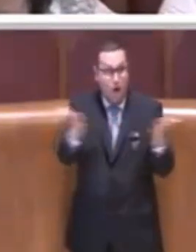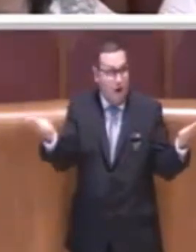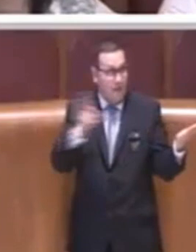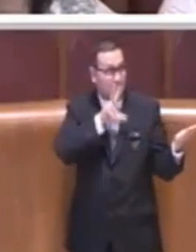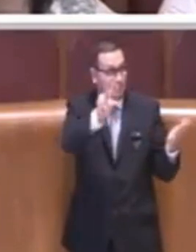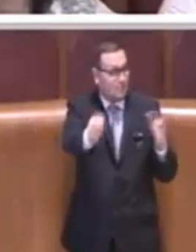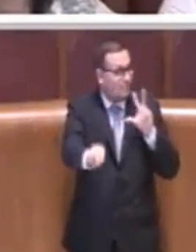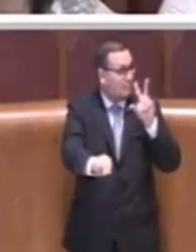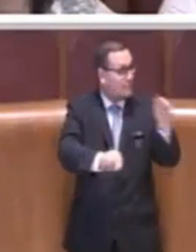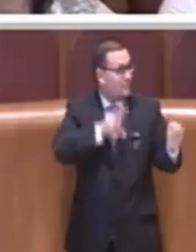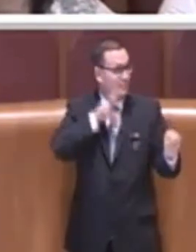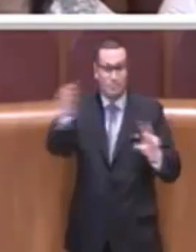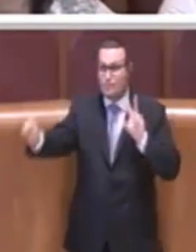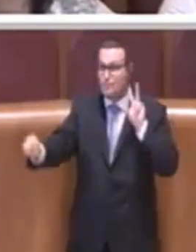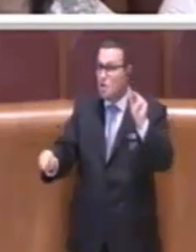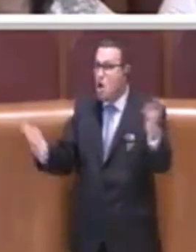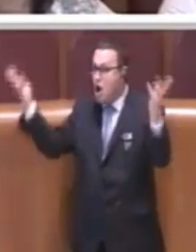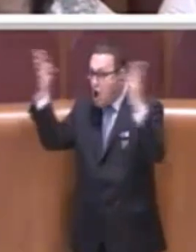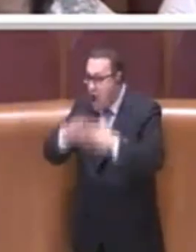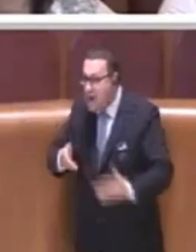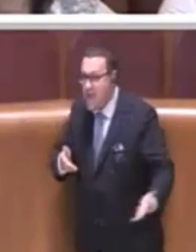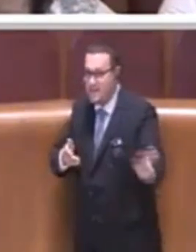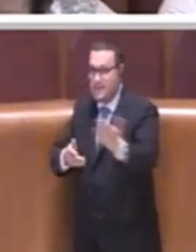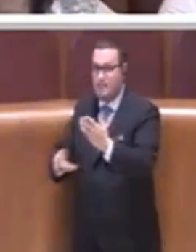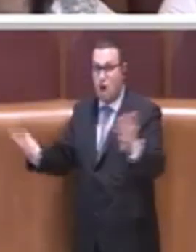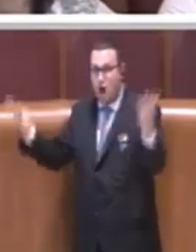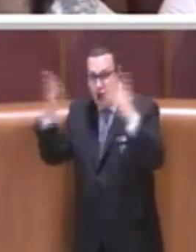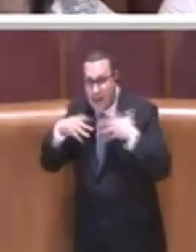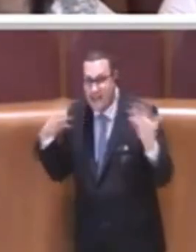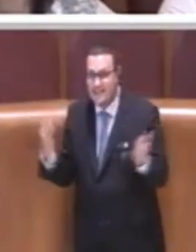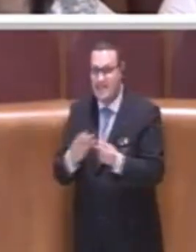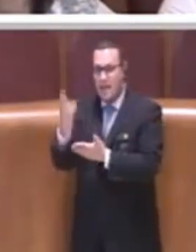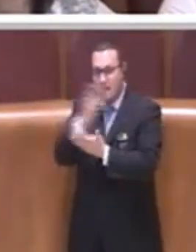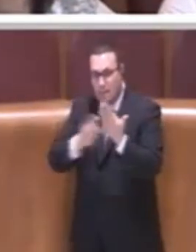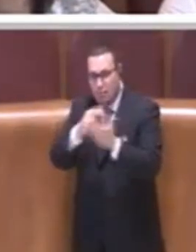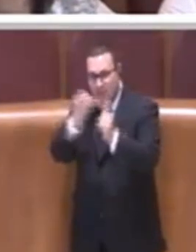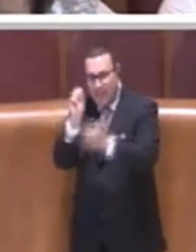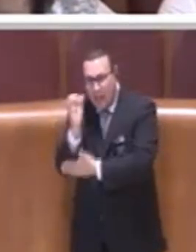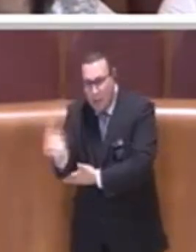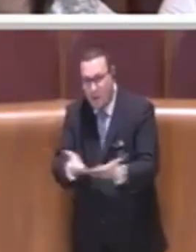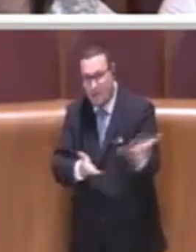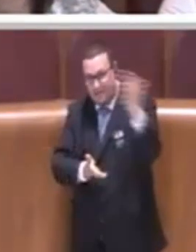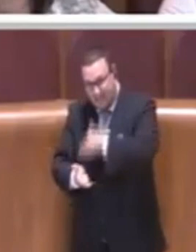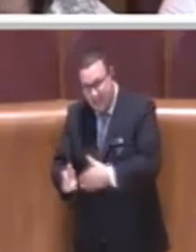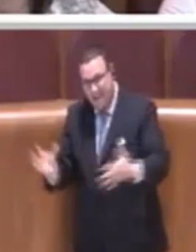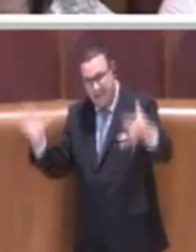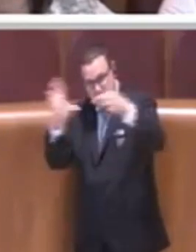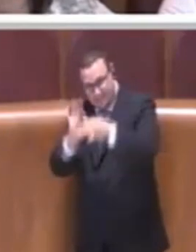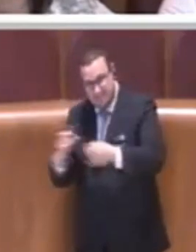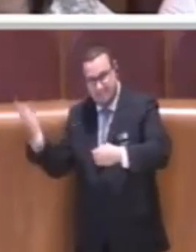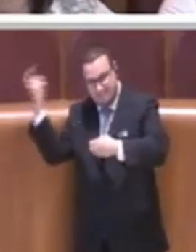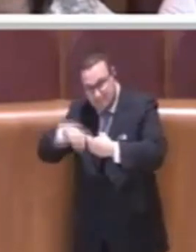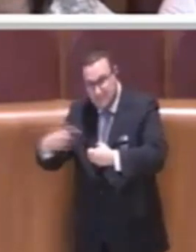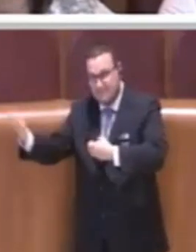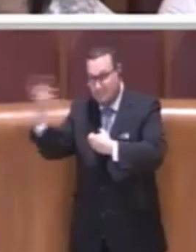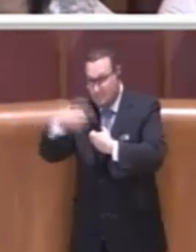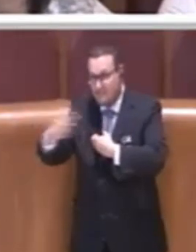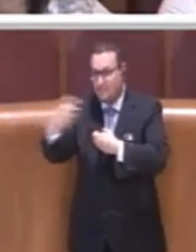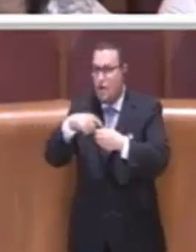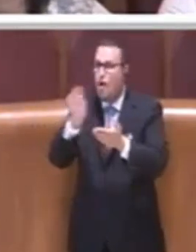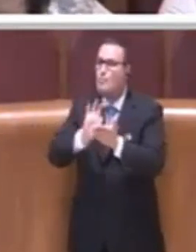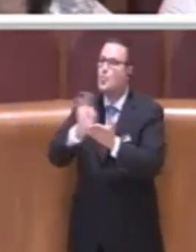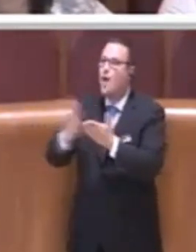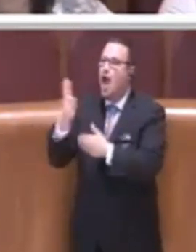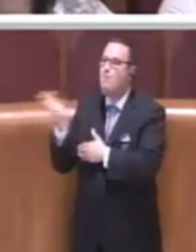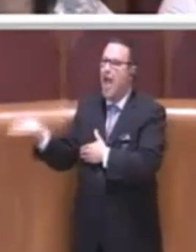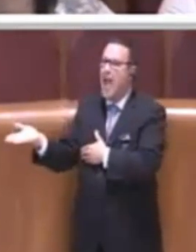organizziamo, organizzate, aderite a progetti educativi, esattamente come ha fatto la scuola di Via Baccano,